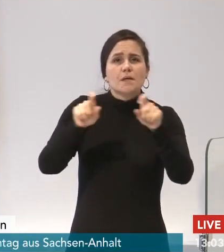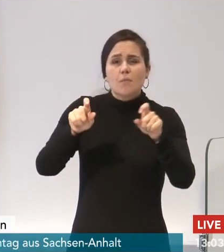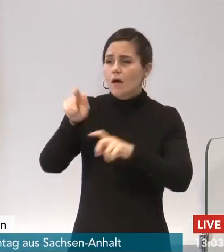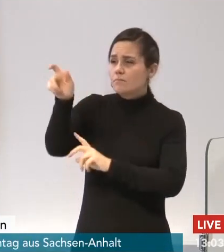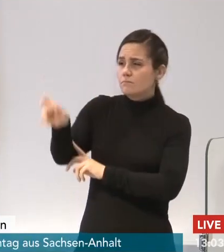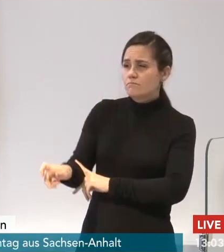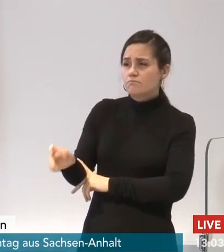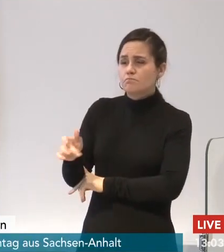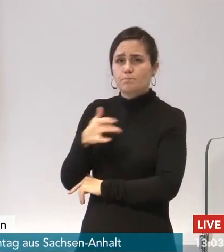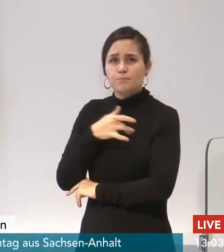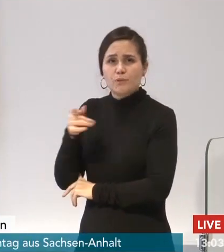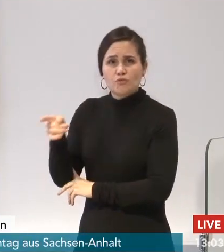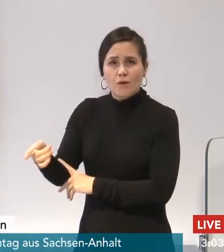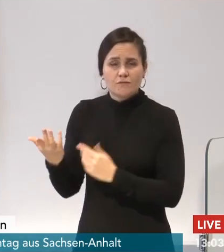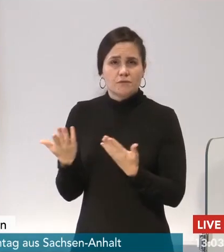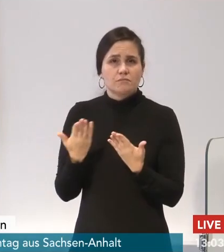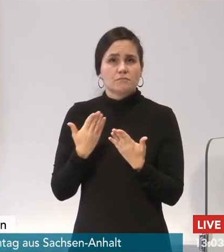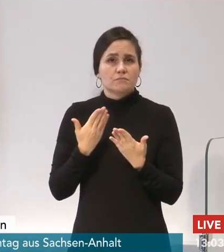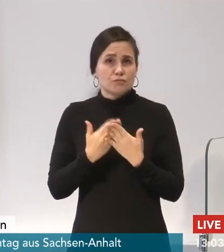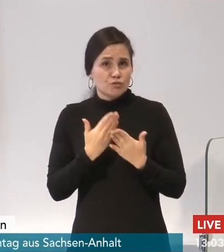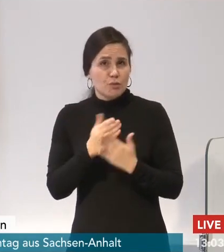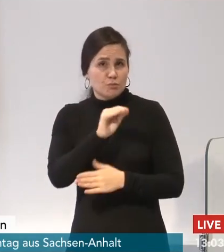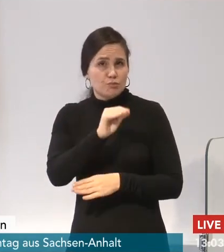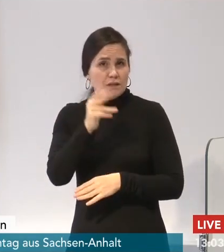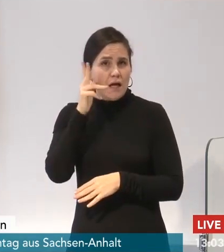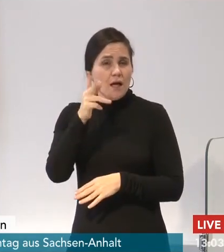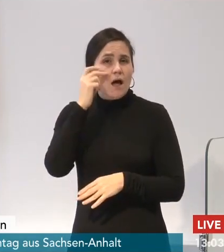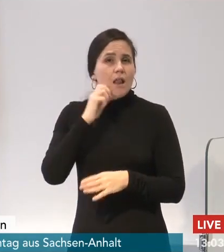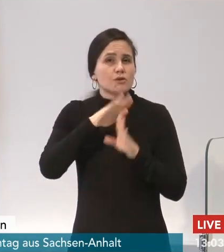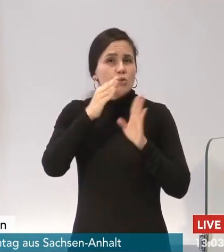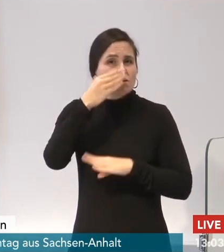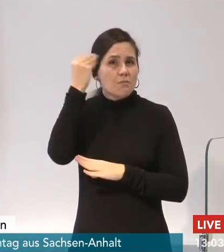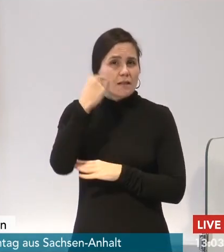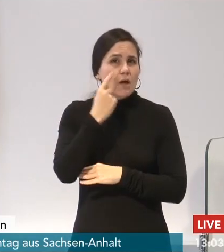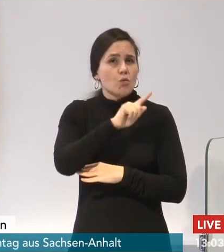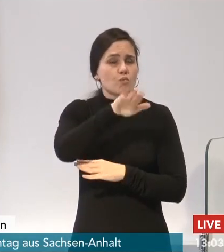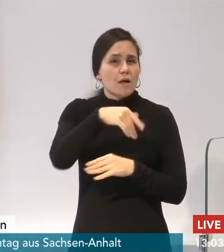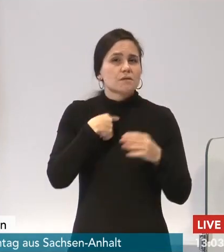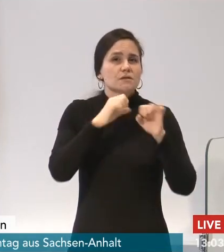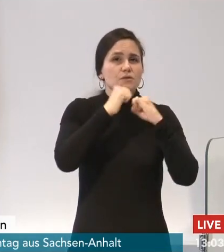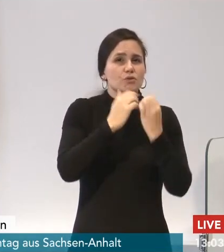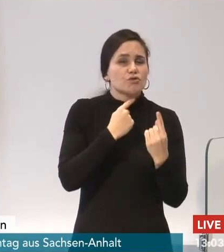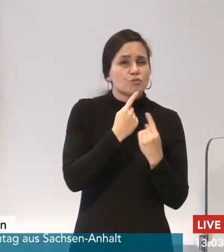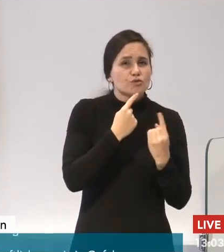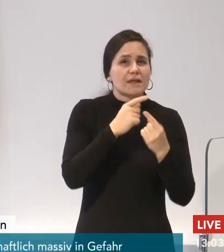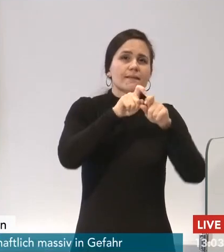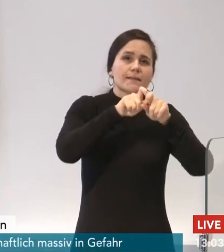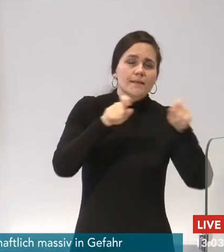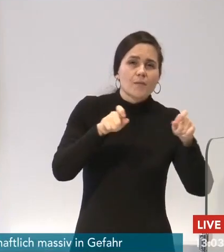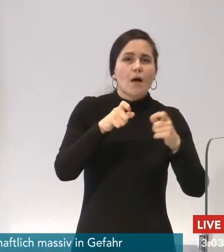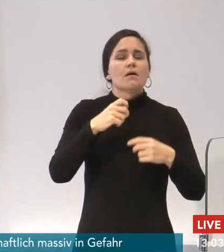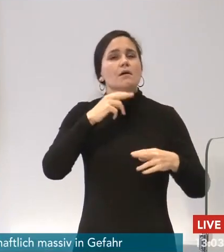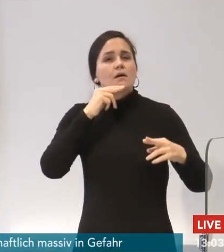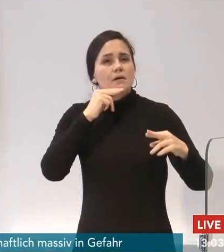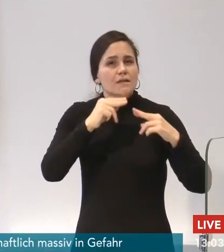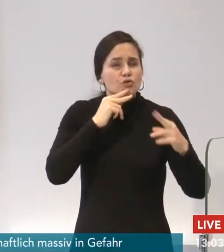Bernd Althusmann wird sicherlich etwas sagen zur Situation vieler Menschen im Einzelhandel, in der Gastronomie und in weiteren Wirtschaftsbereichen.